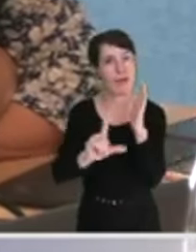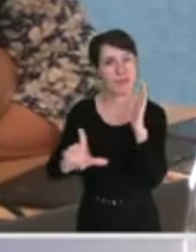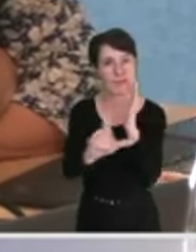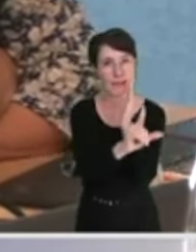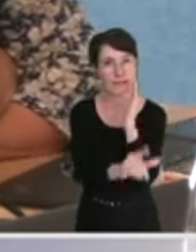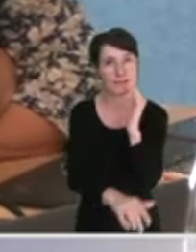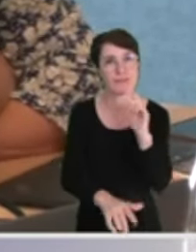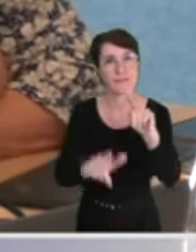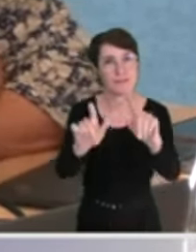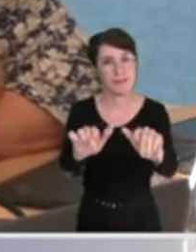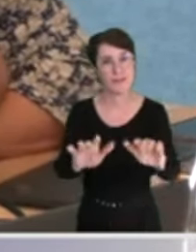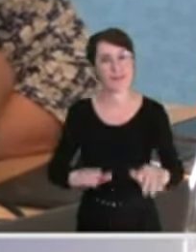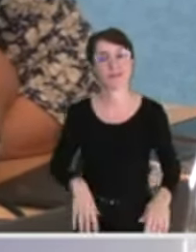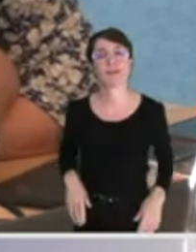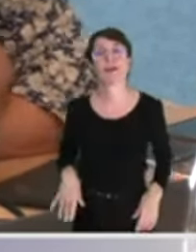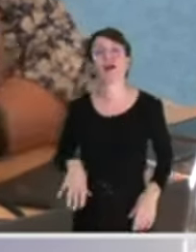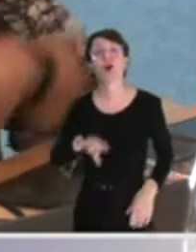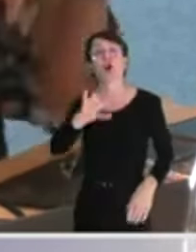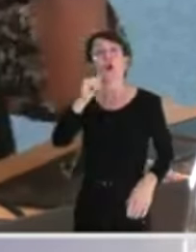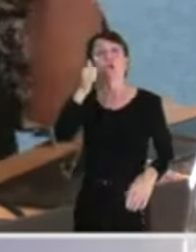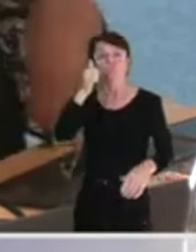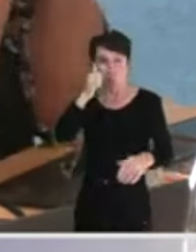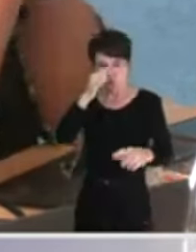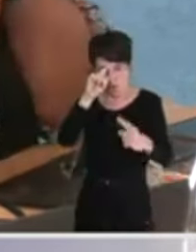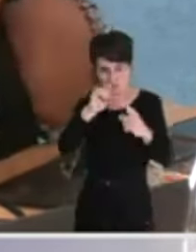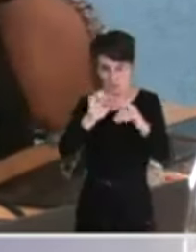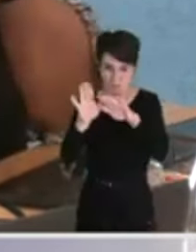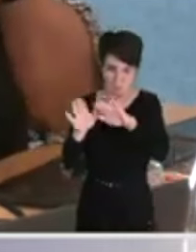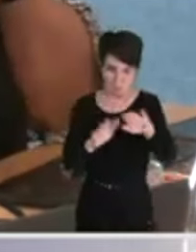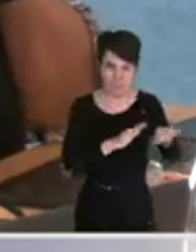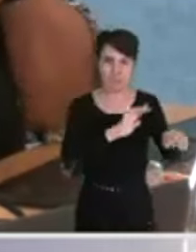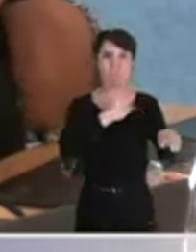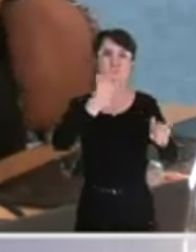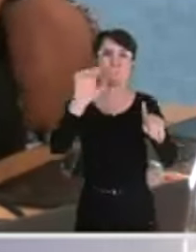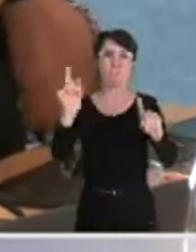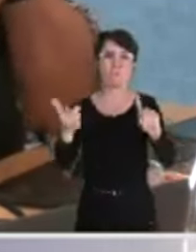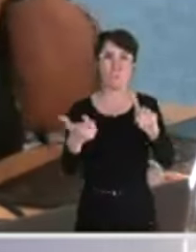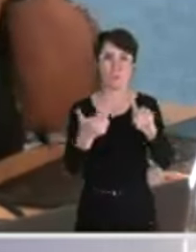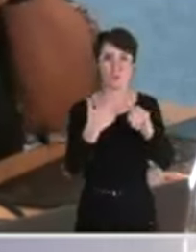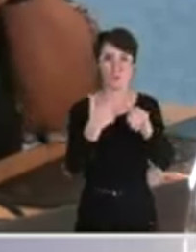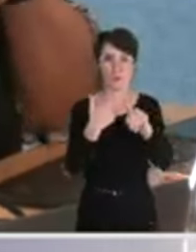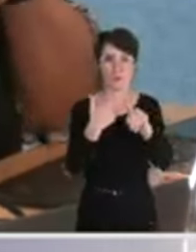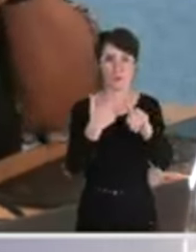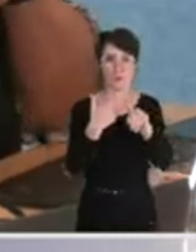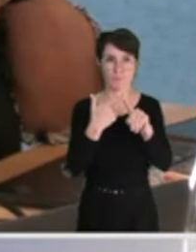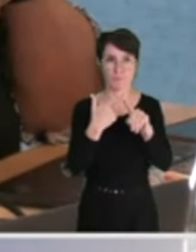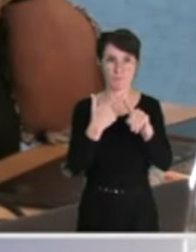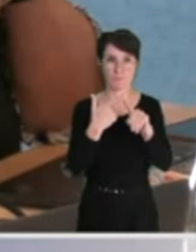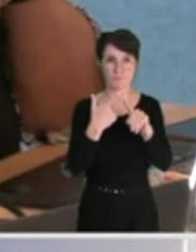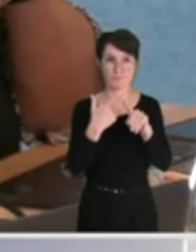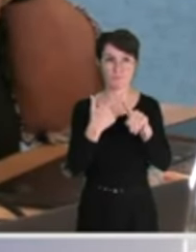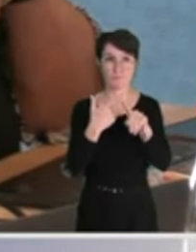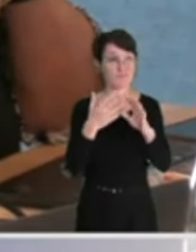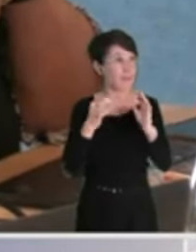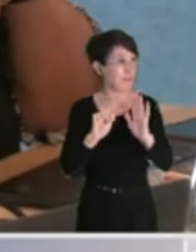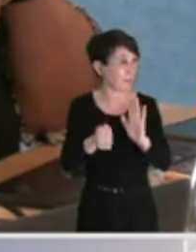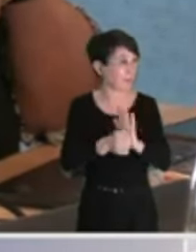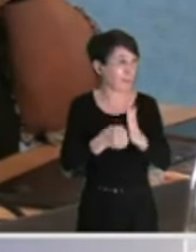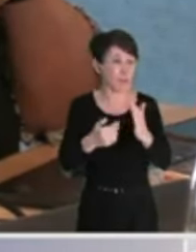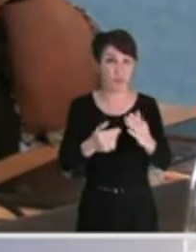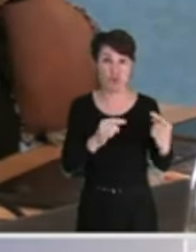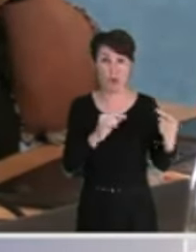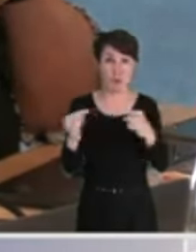premier point. Le deuxième, concernant le calendrier du débat d'orientation budgétaire,